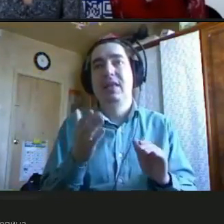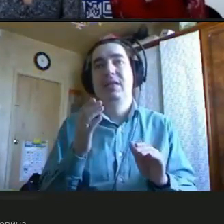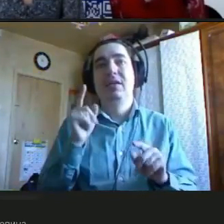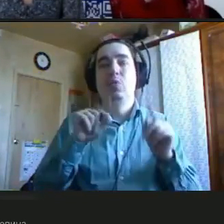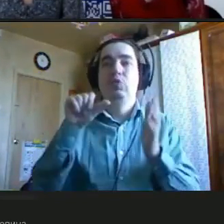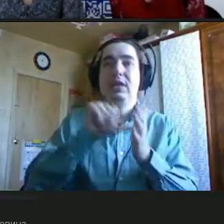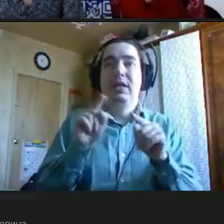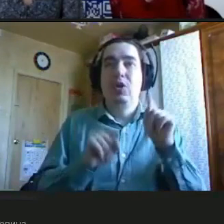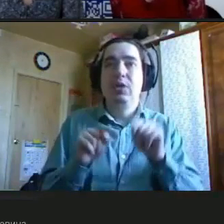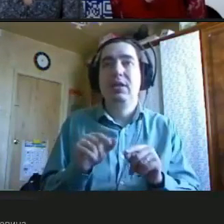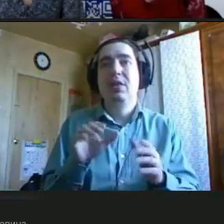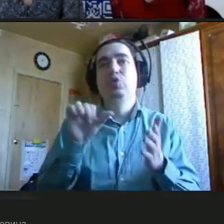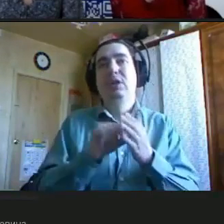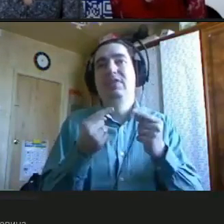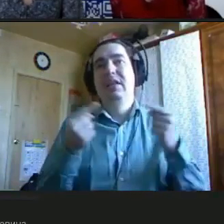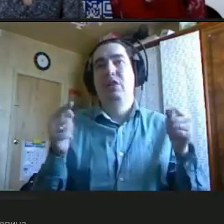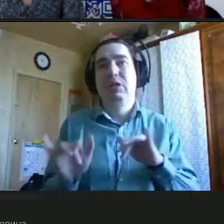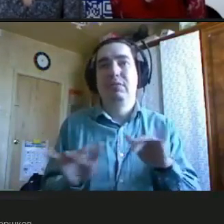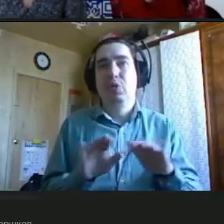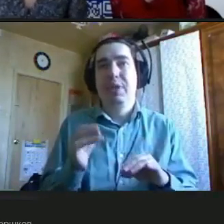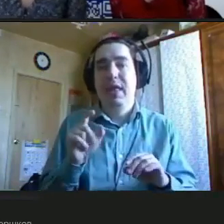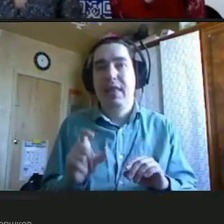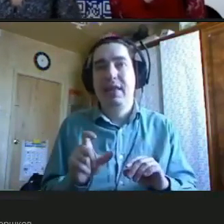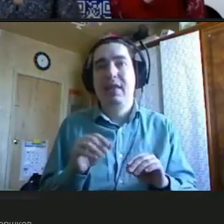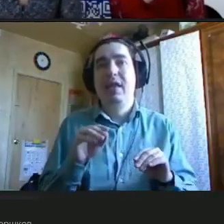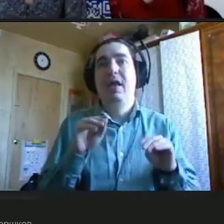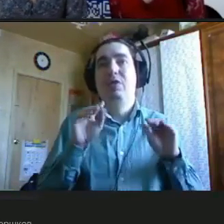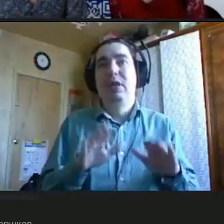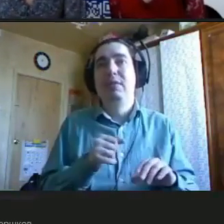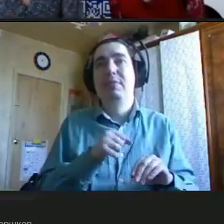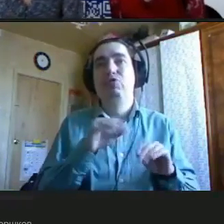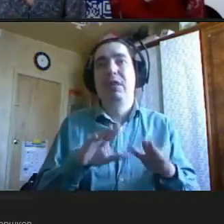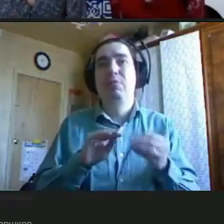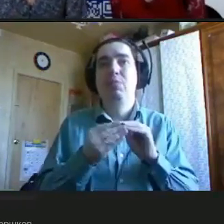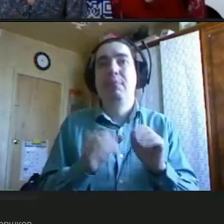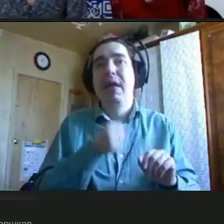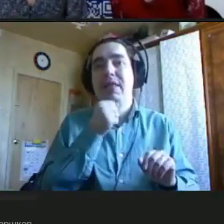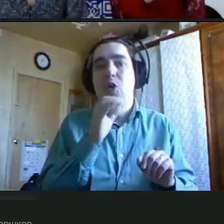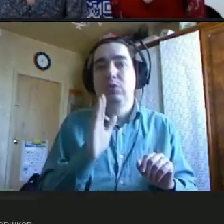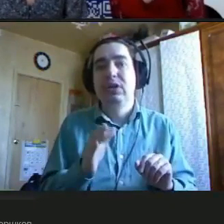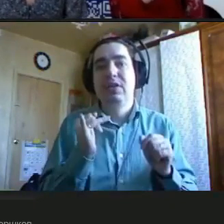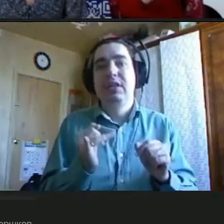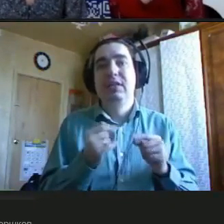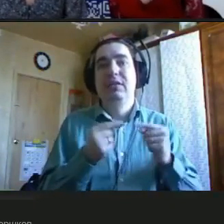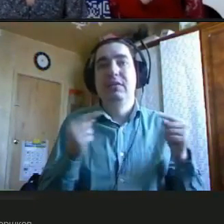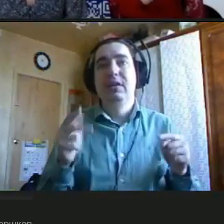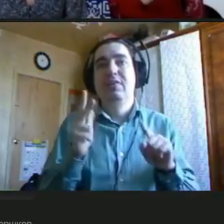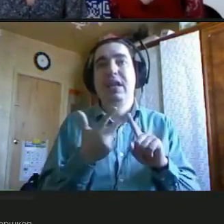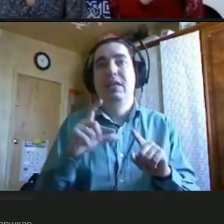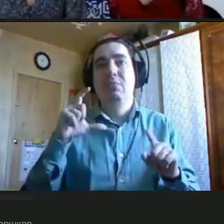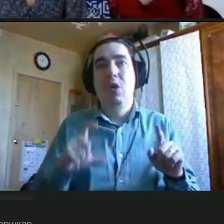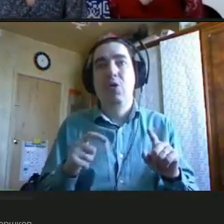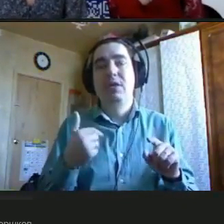в различные мероприятия, про вовлечение подростков, повышение уровня их социализации. И в третьем блоке я вам расскажу про два